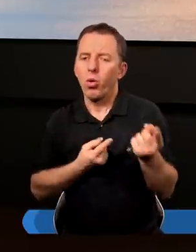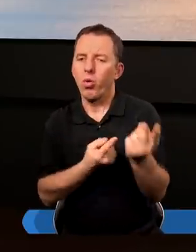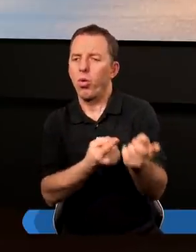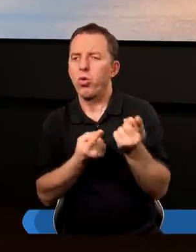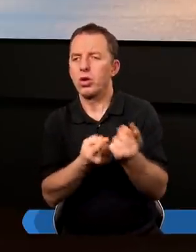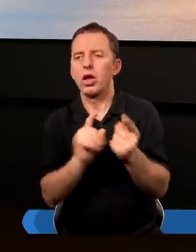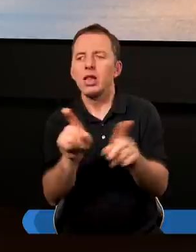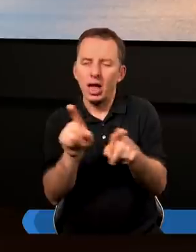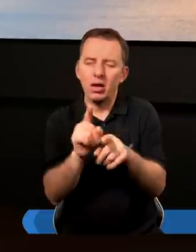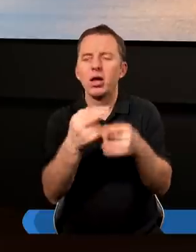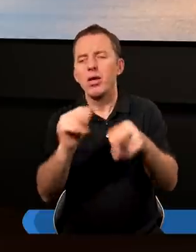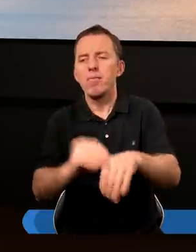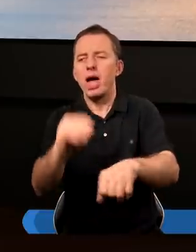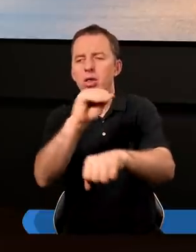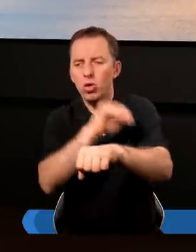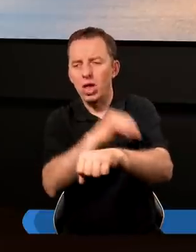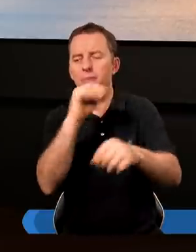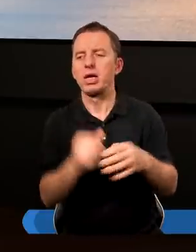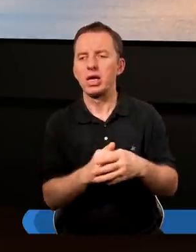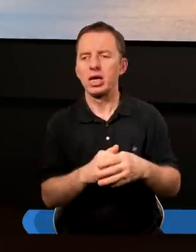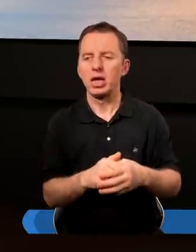kusić tymi samymi metodami.